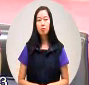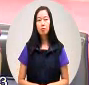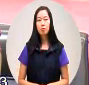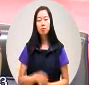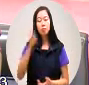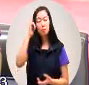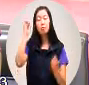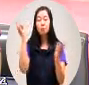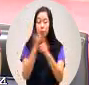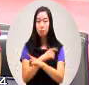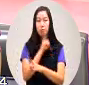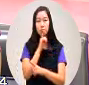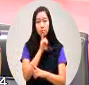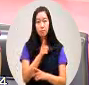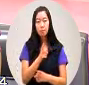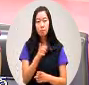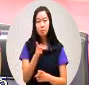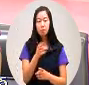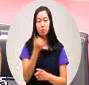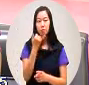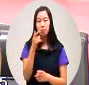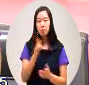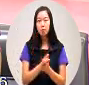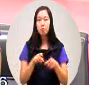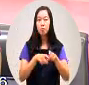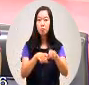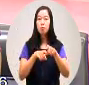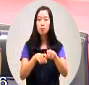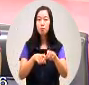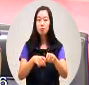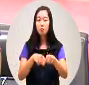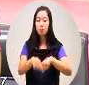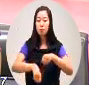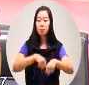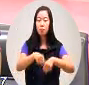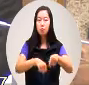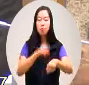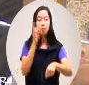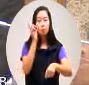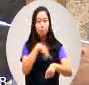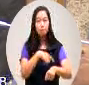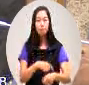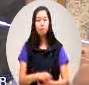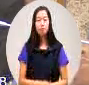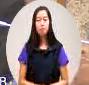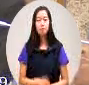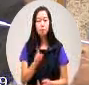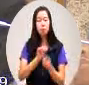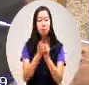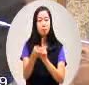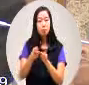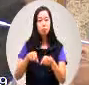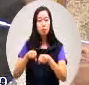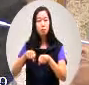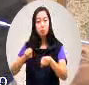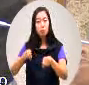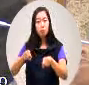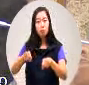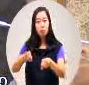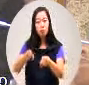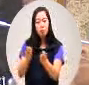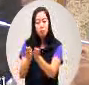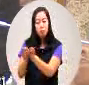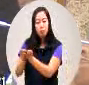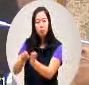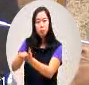照你讲照你讲讲那个机车那个脚踏车不能开起来是那个机车没对所以变机车可以靠这个外侧